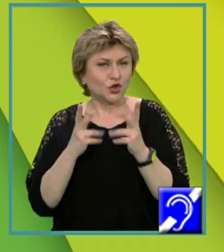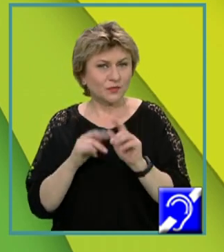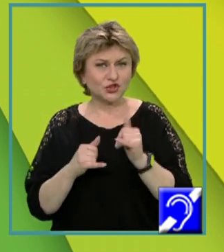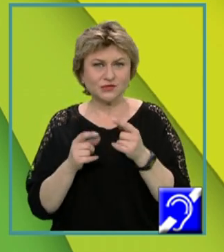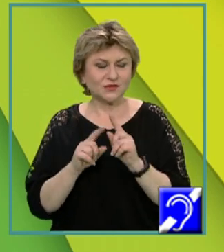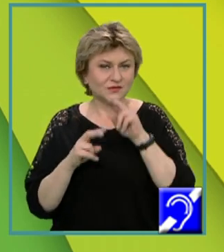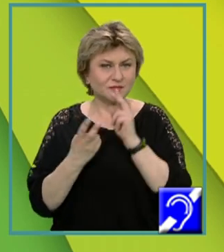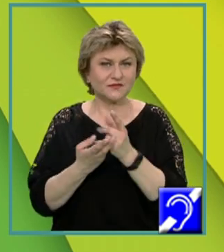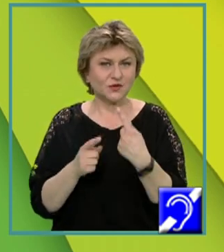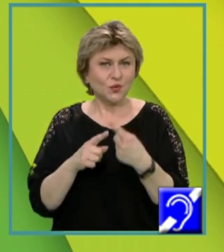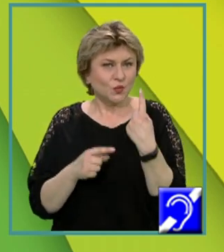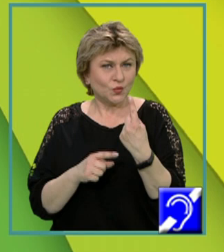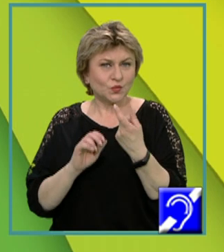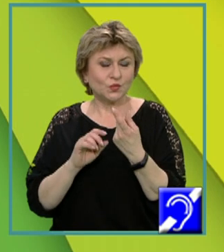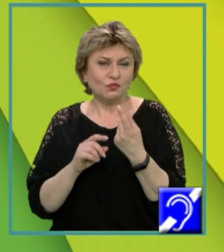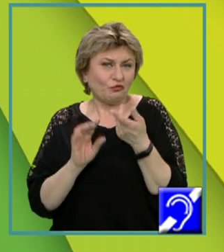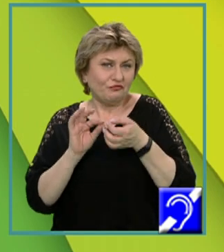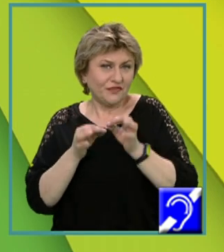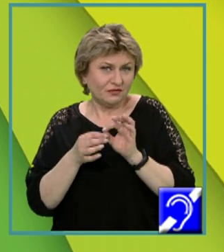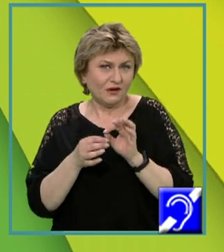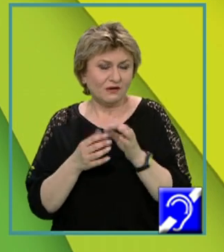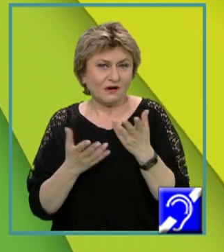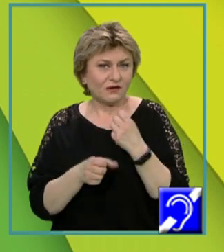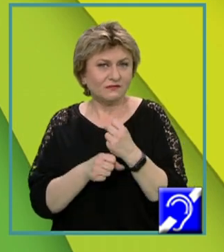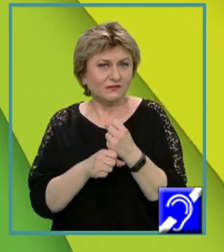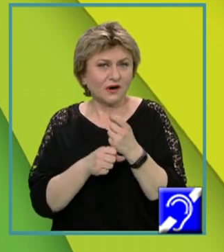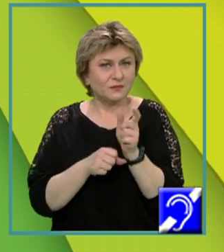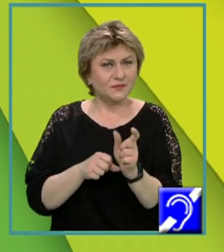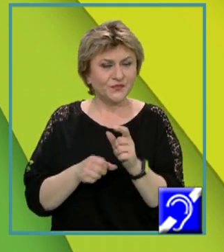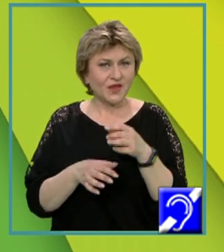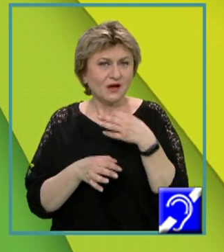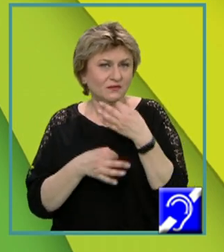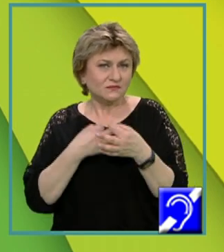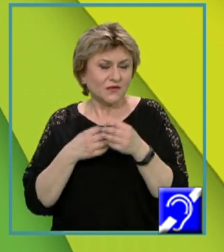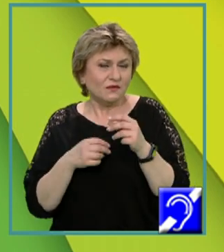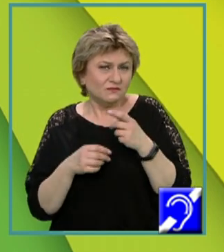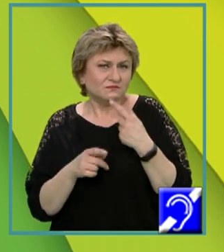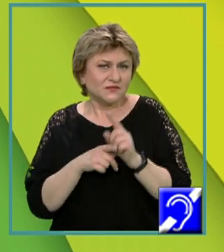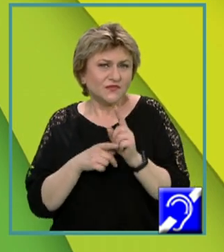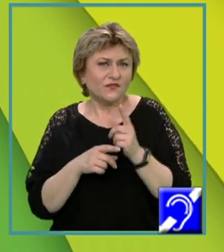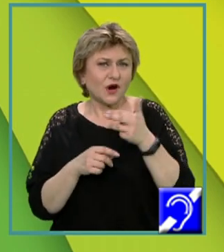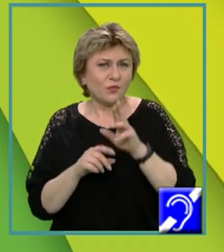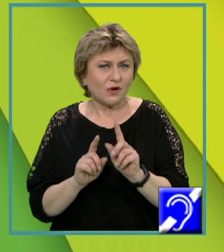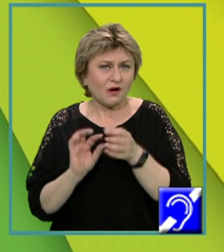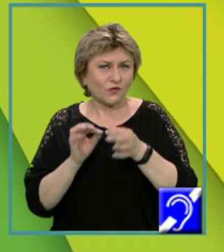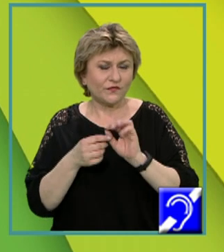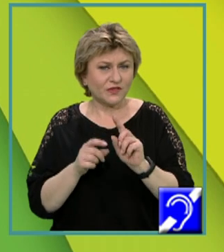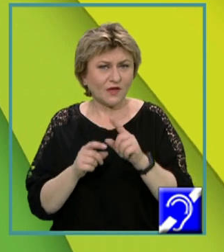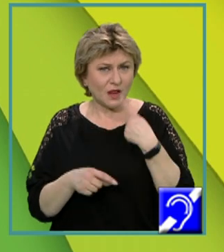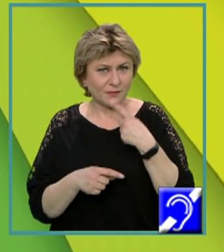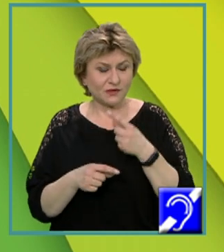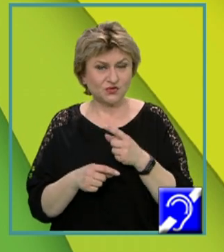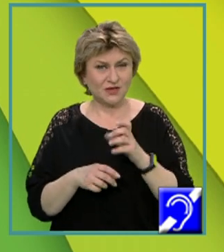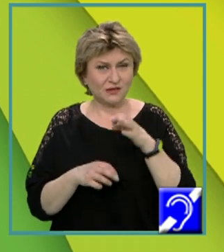să nu coincidă cu unul dintre cuvintele care fac parte din vocabularul limbajului. Tipul de date